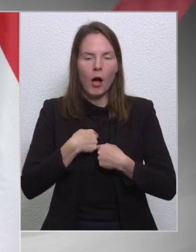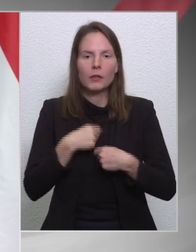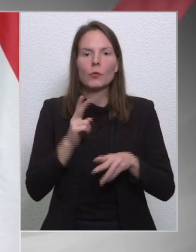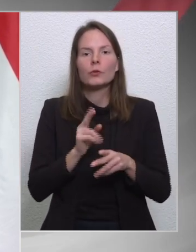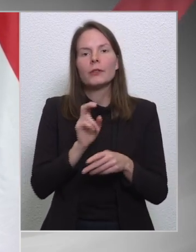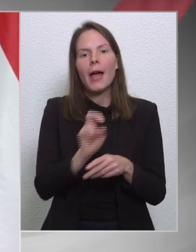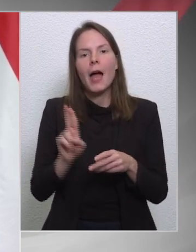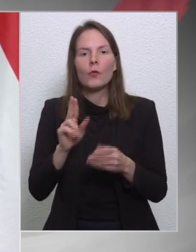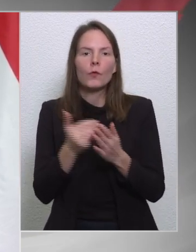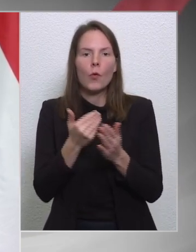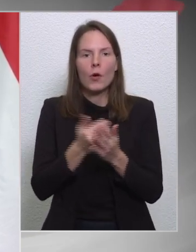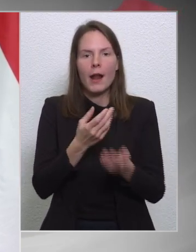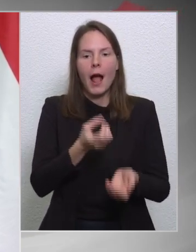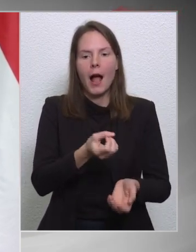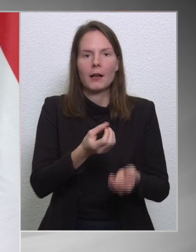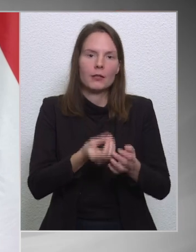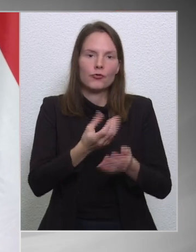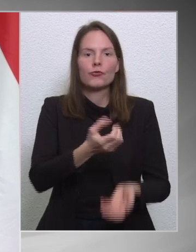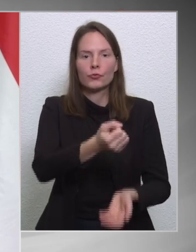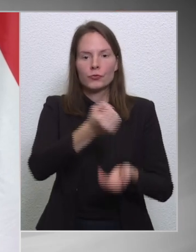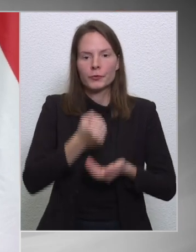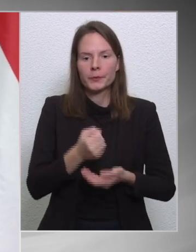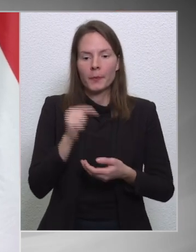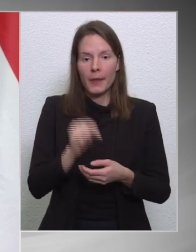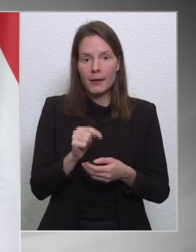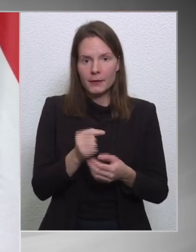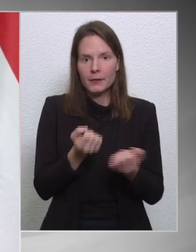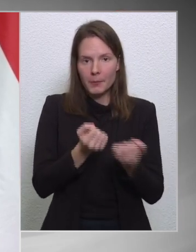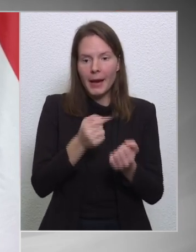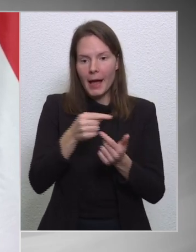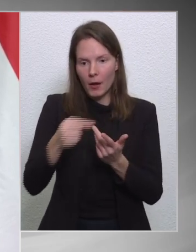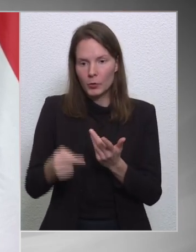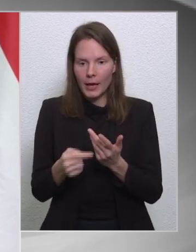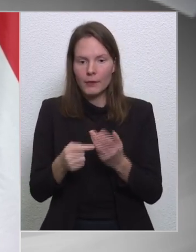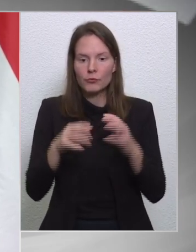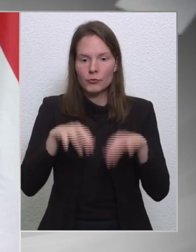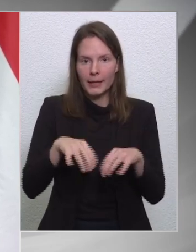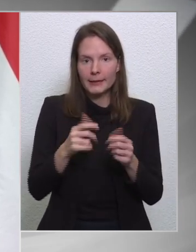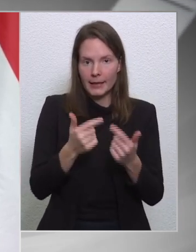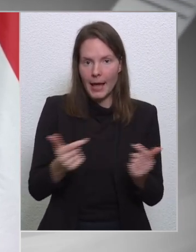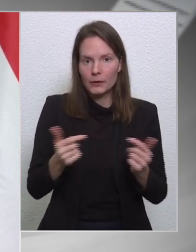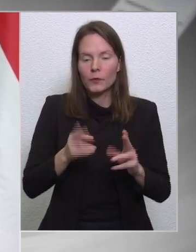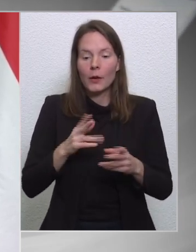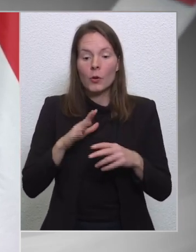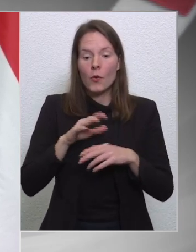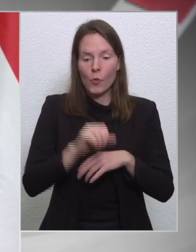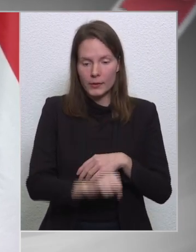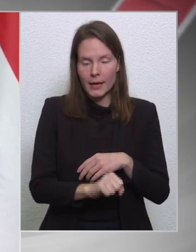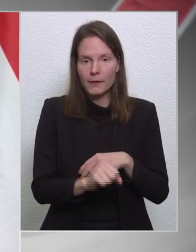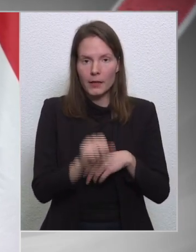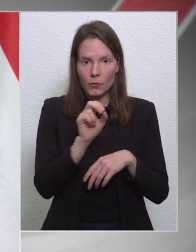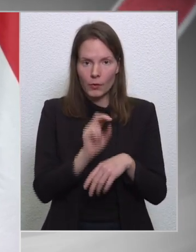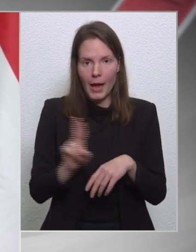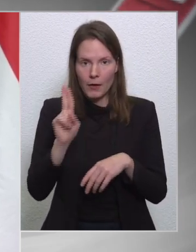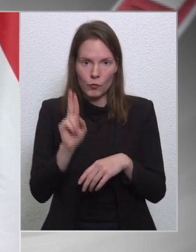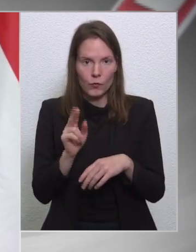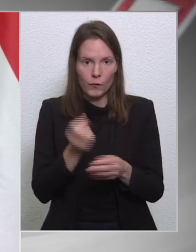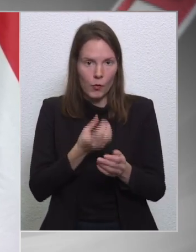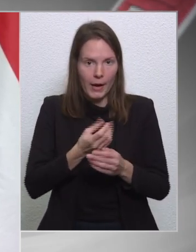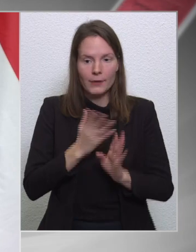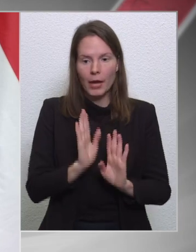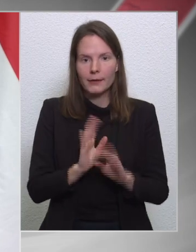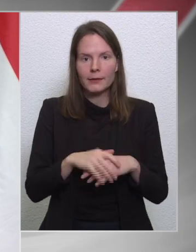forrásokhoz. Ezek a megállapodások teszik lehetővé, hogy hozzáférjünk az Európai Uniós forrásokhoz. Ez szerintem szemantika,